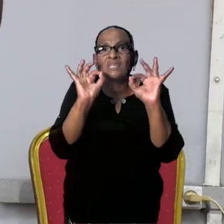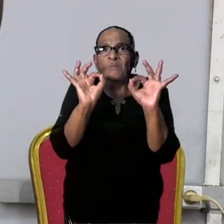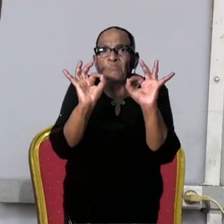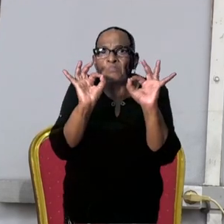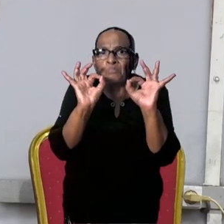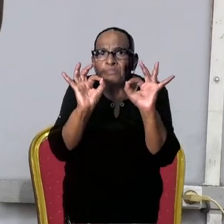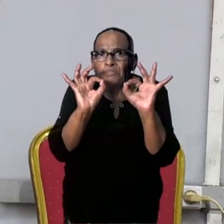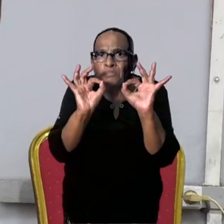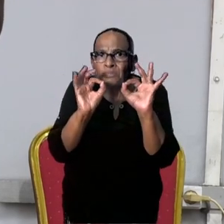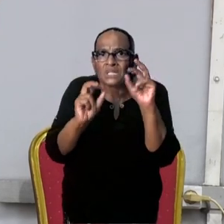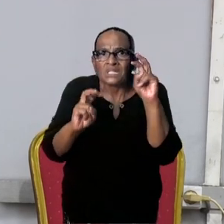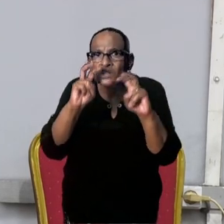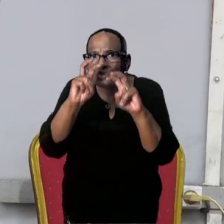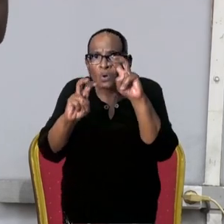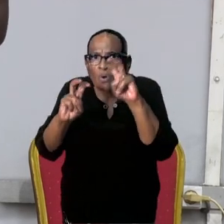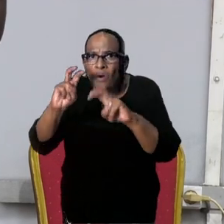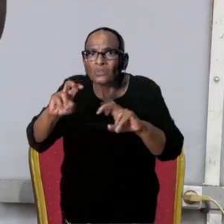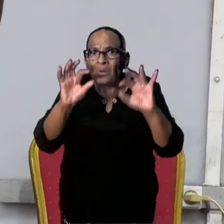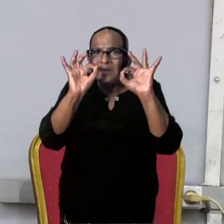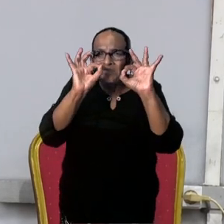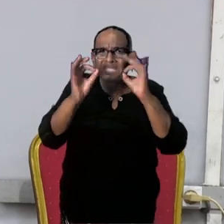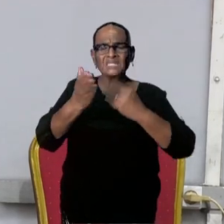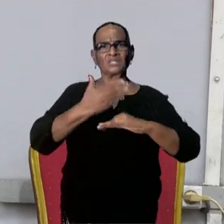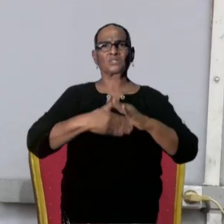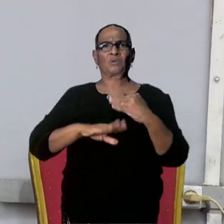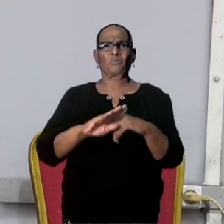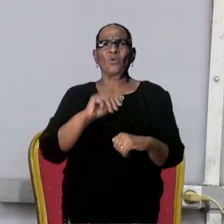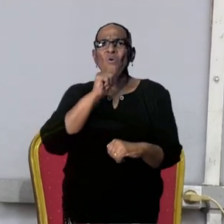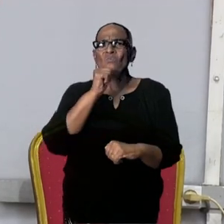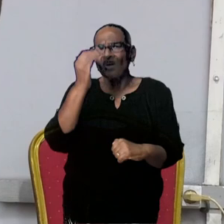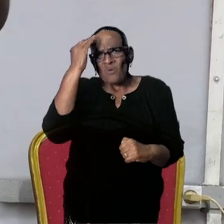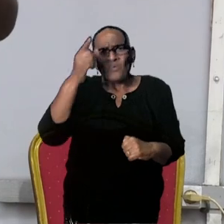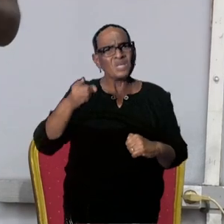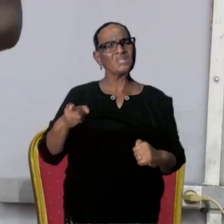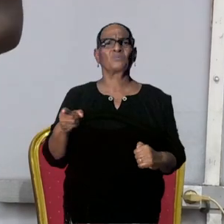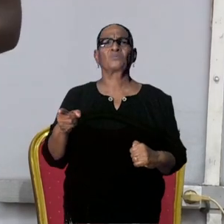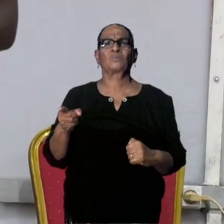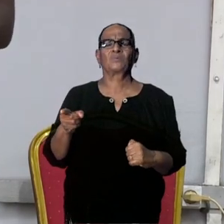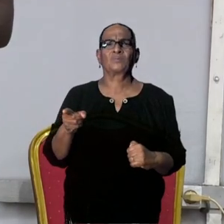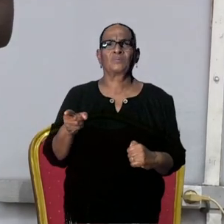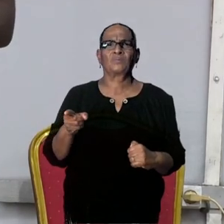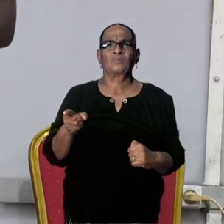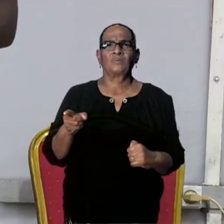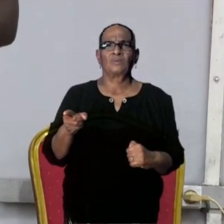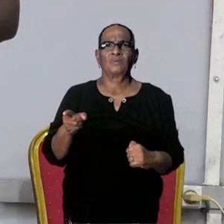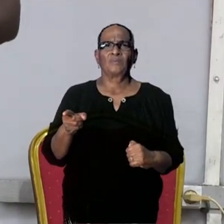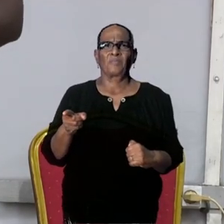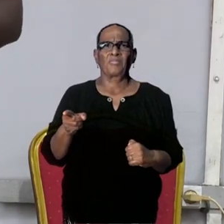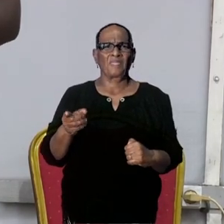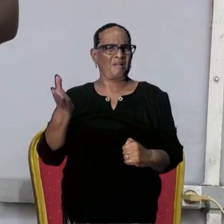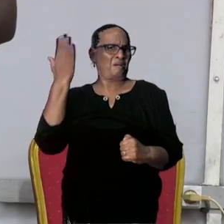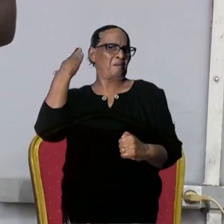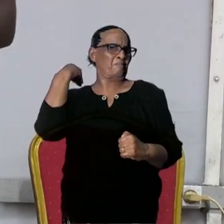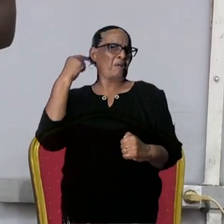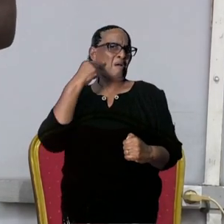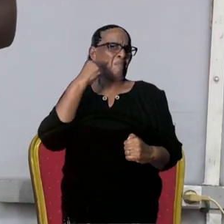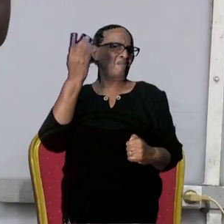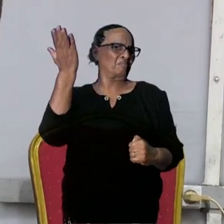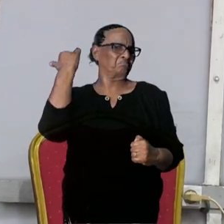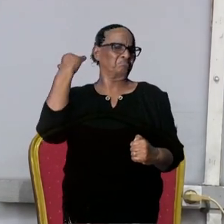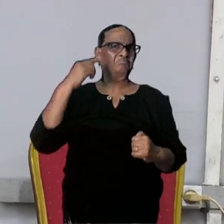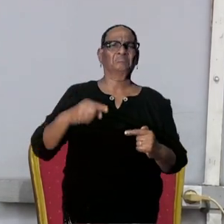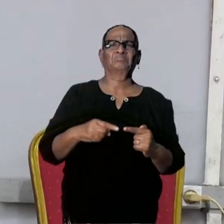hoe de controle concreet gebeurt. Want weet u, tijdens een paar maanden geleden of